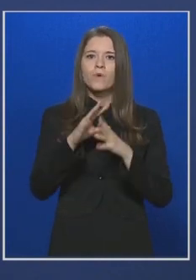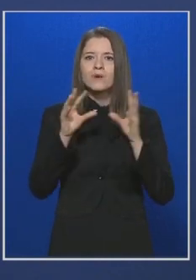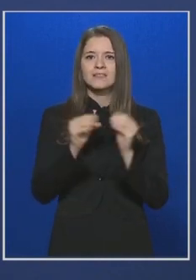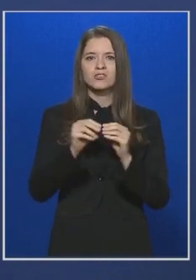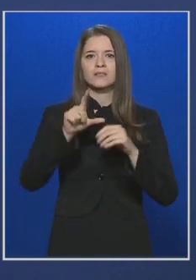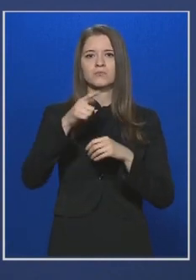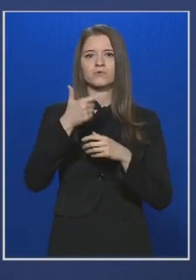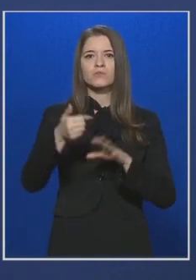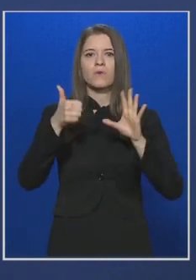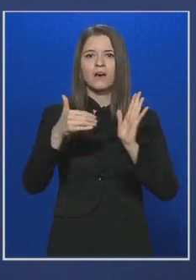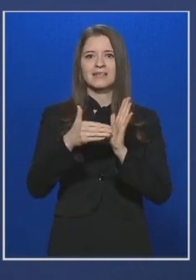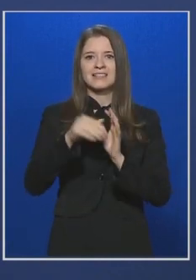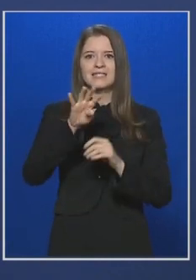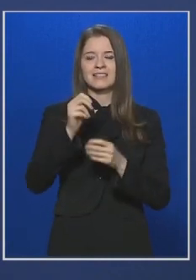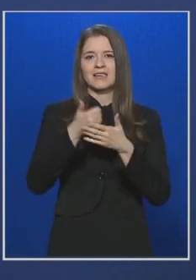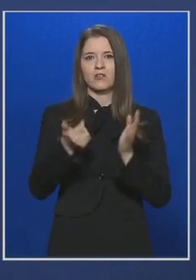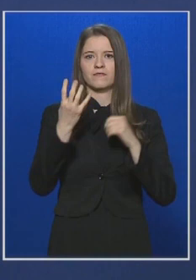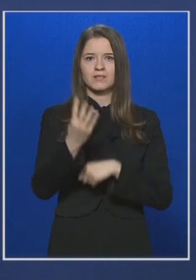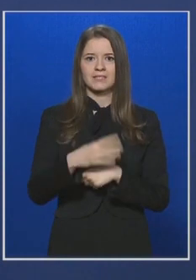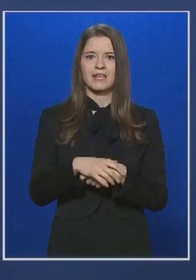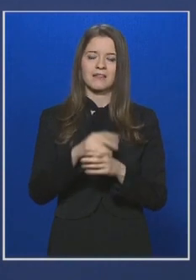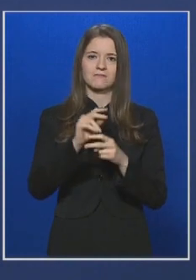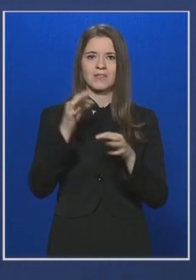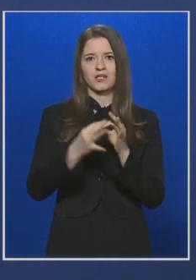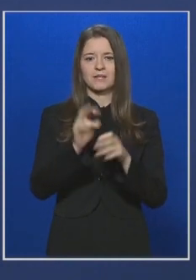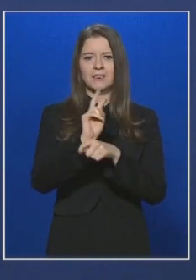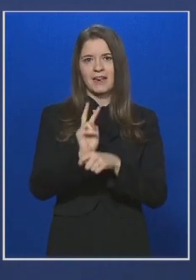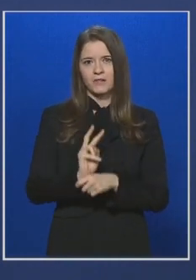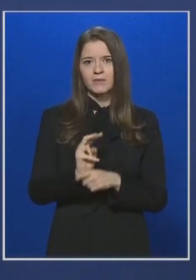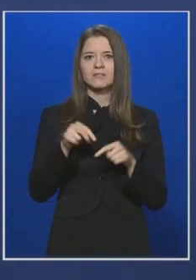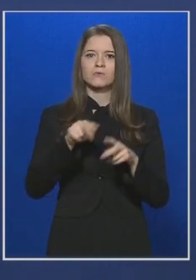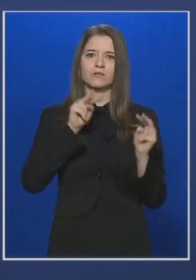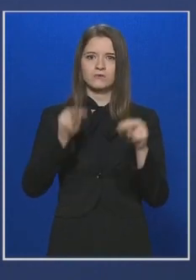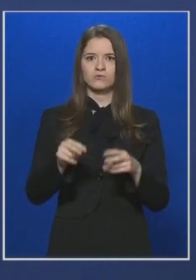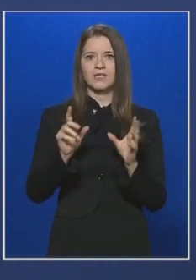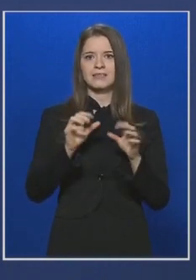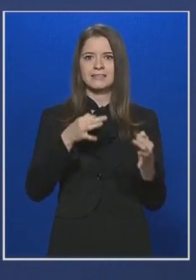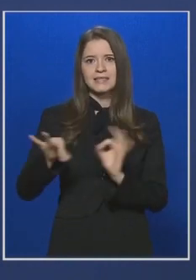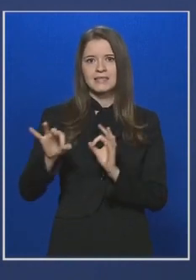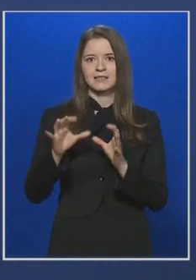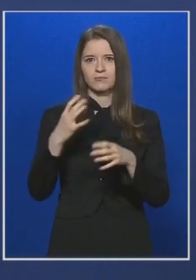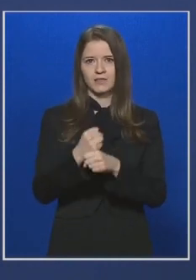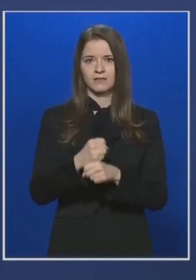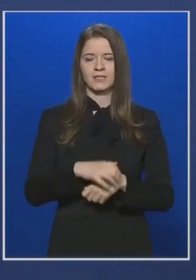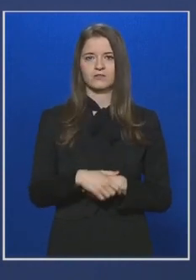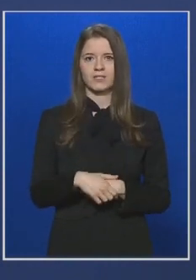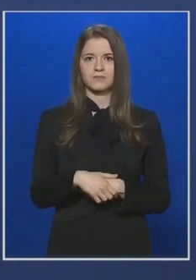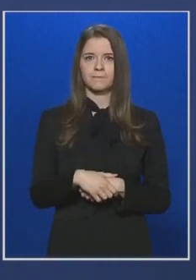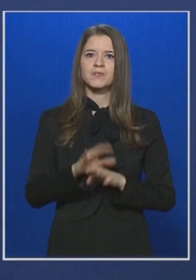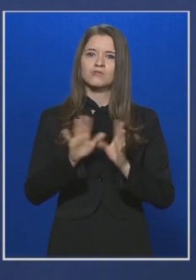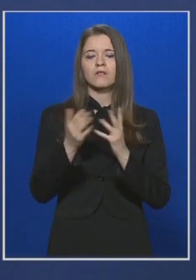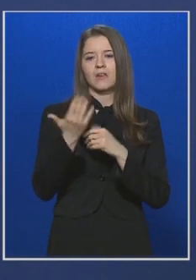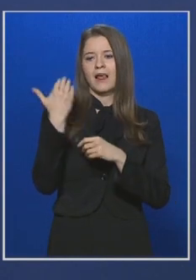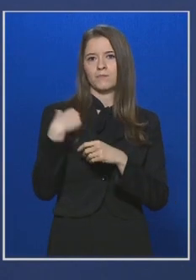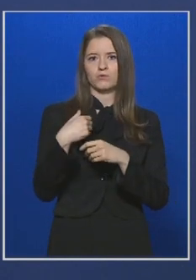.864 esetben ellenőriztük ennek a hatósági intézkedésnek a betartását. Csak az elmúlt